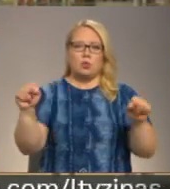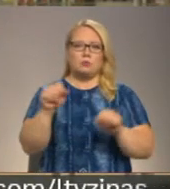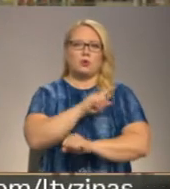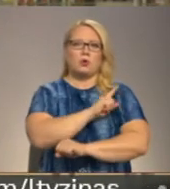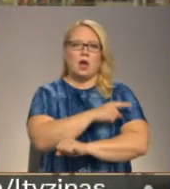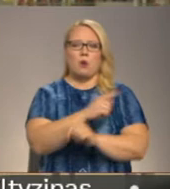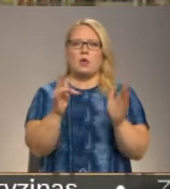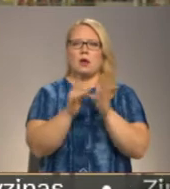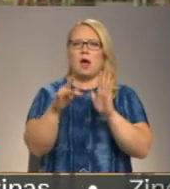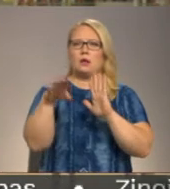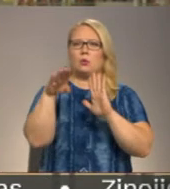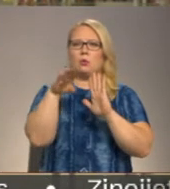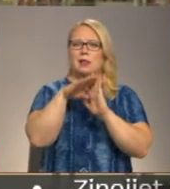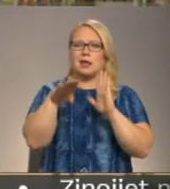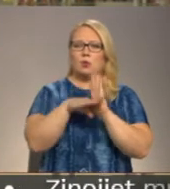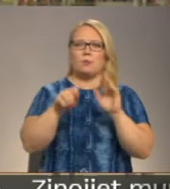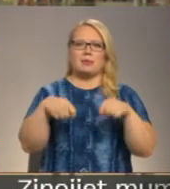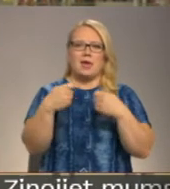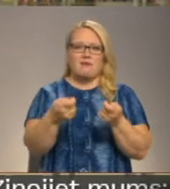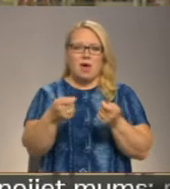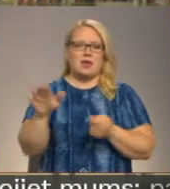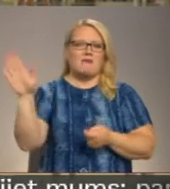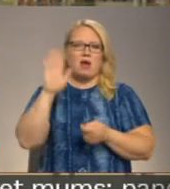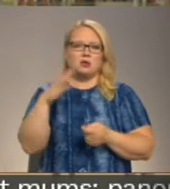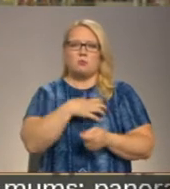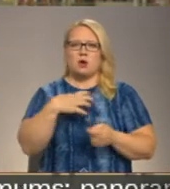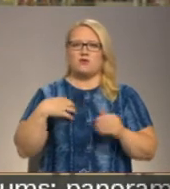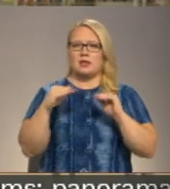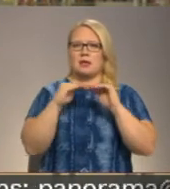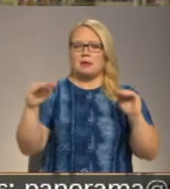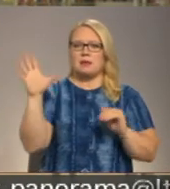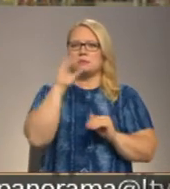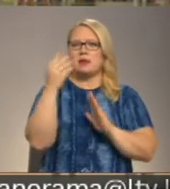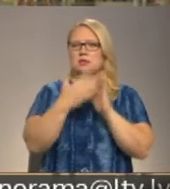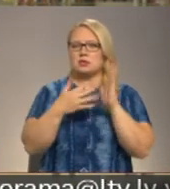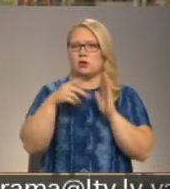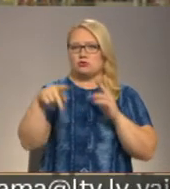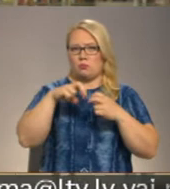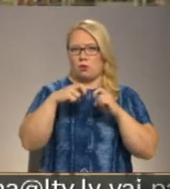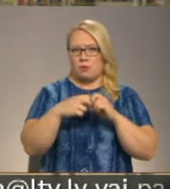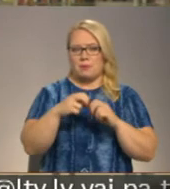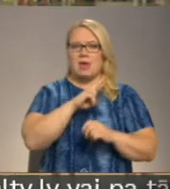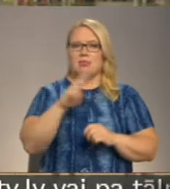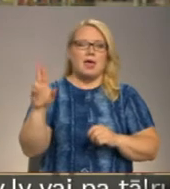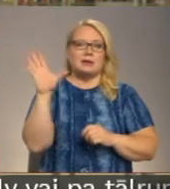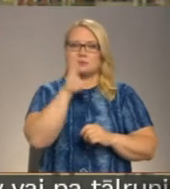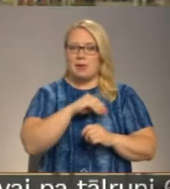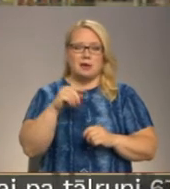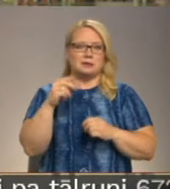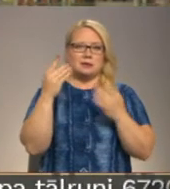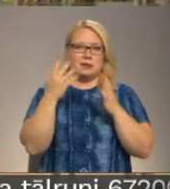kādu likumu devēju valsts un pašvaldību līmenī spēs risināt šo problēmu. Ja viņi to nespēs risināt, tad